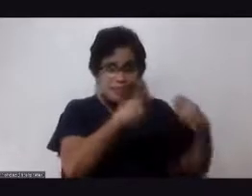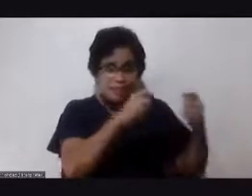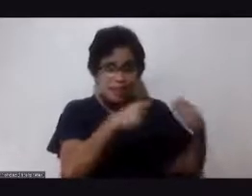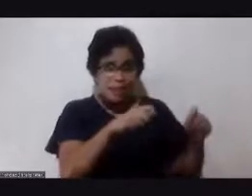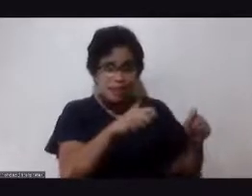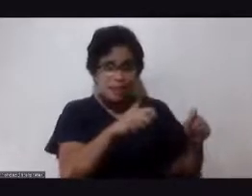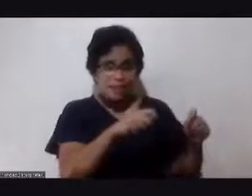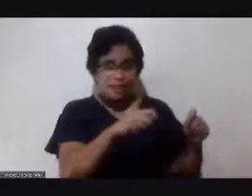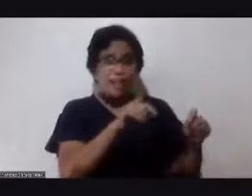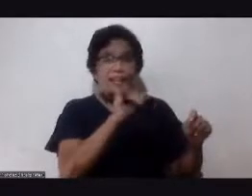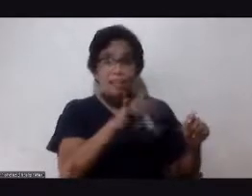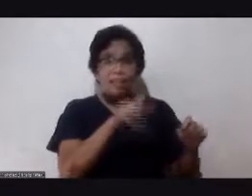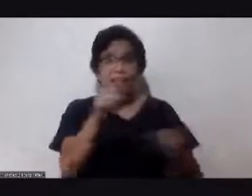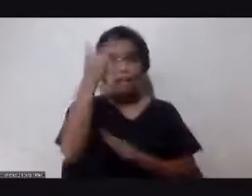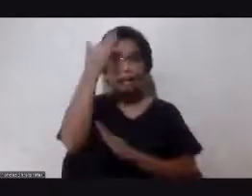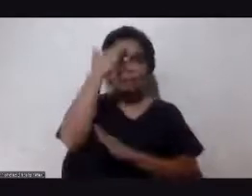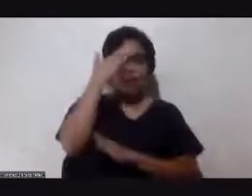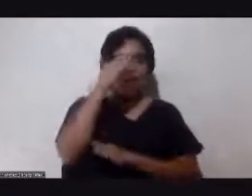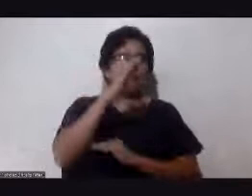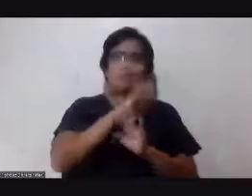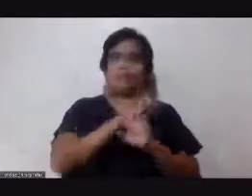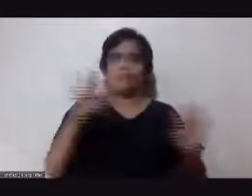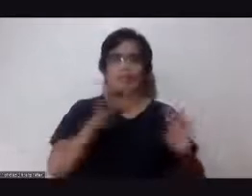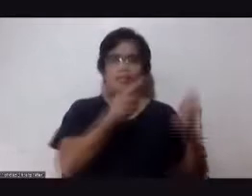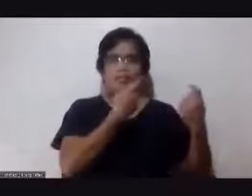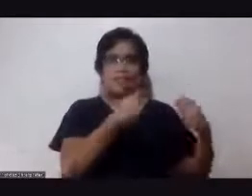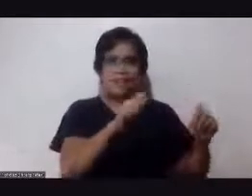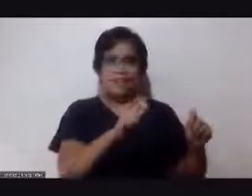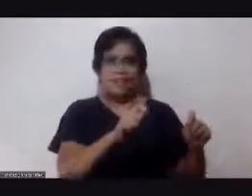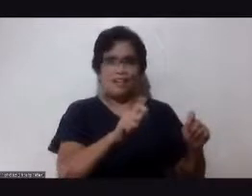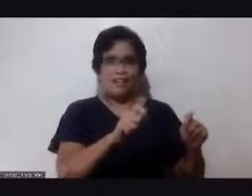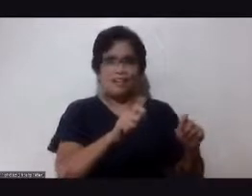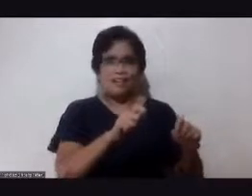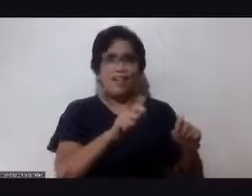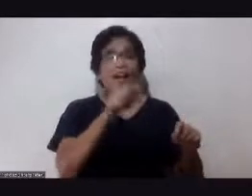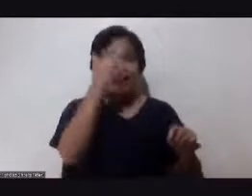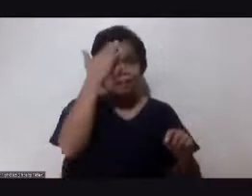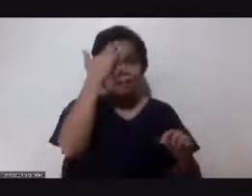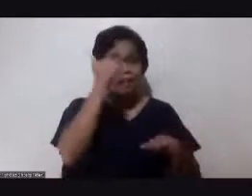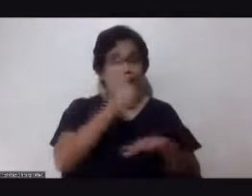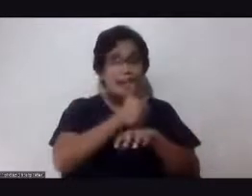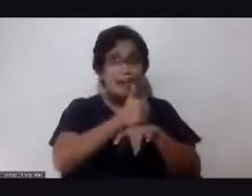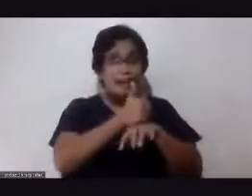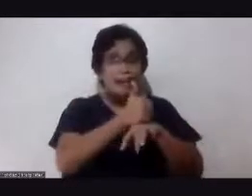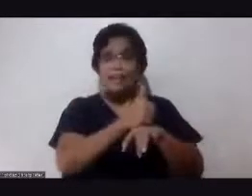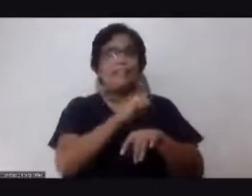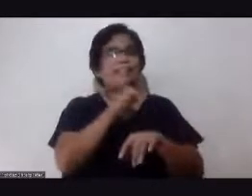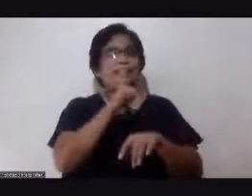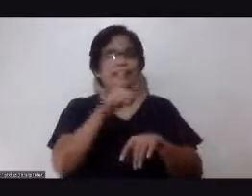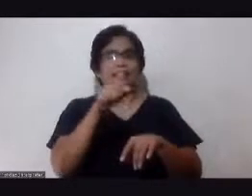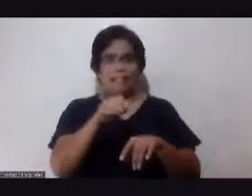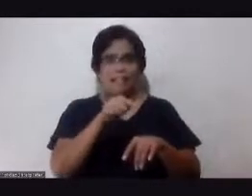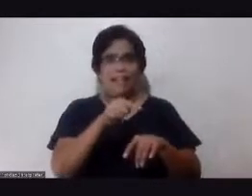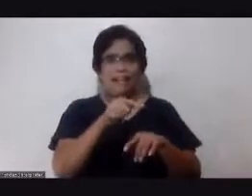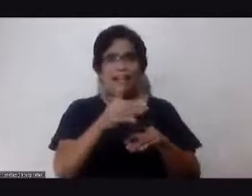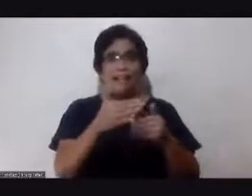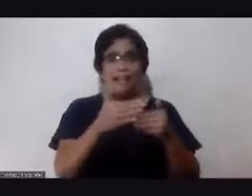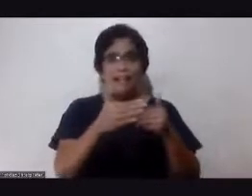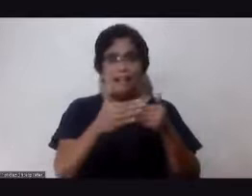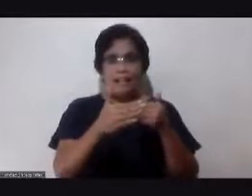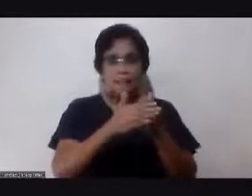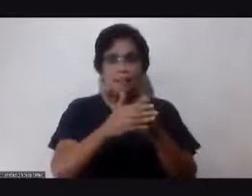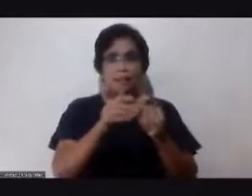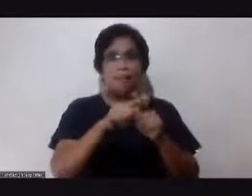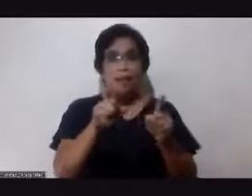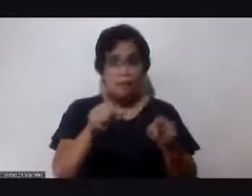huwag nang subukan. Katulad ng langgam. Alam na ng langgam eh, hindi na sila lalapit. O, alam na nilang matamis, kaya sila lumalapit. Ganon bale. So,